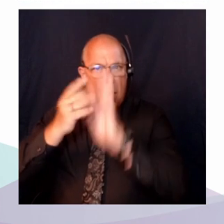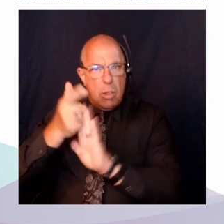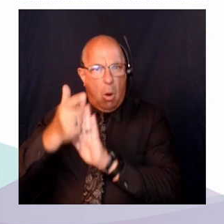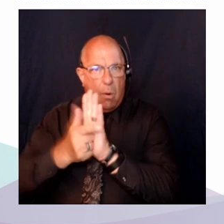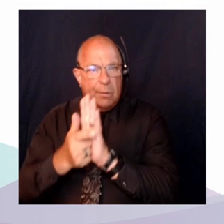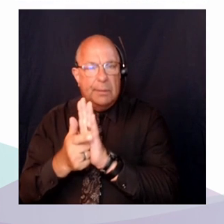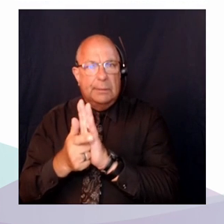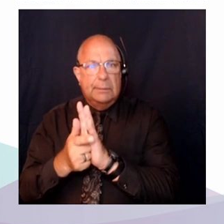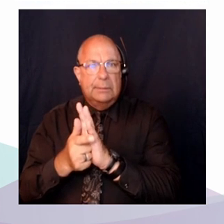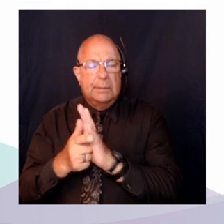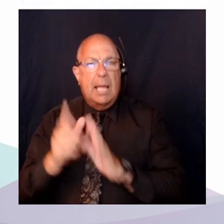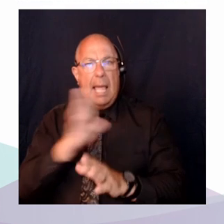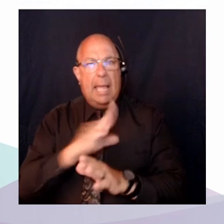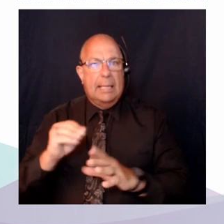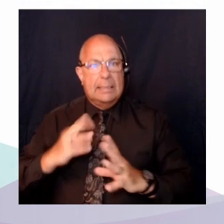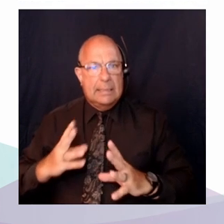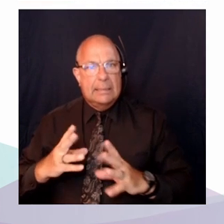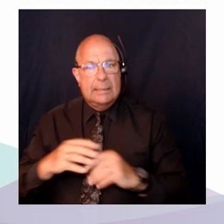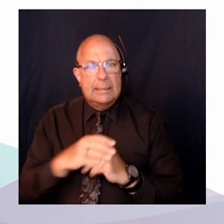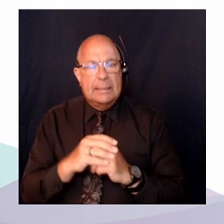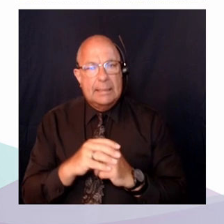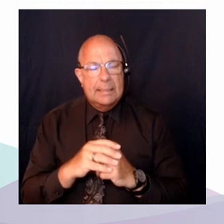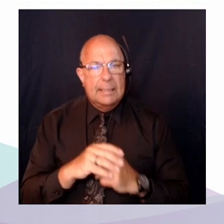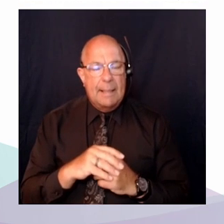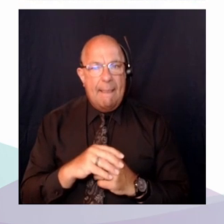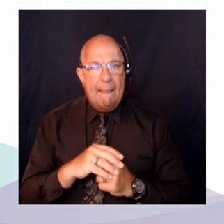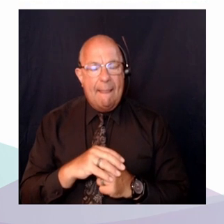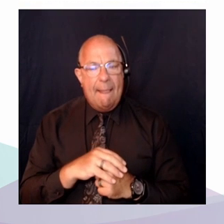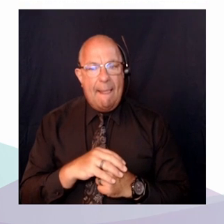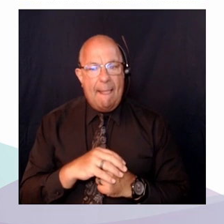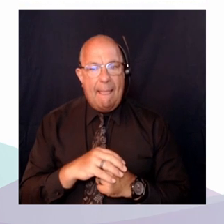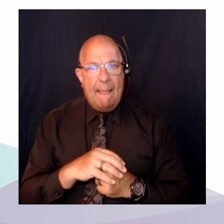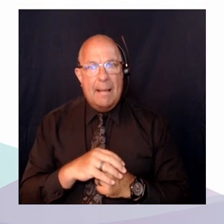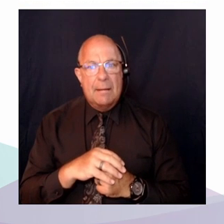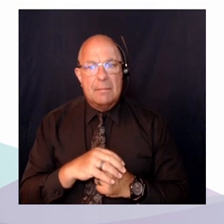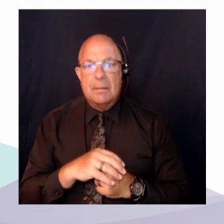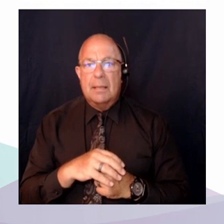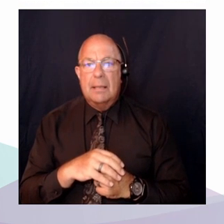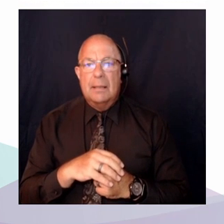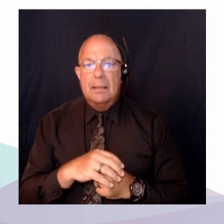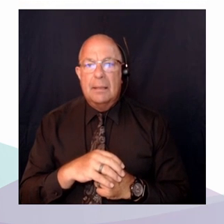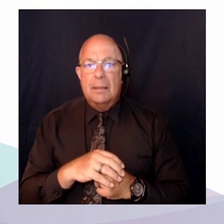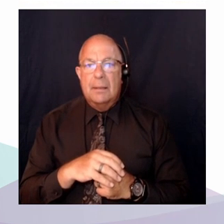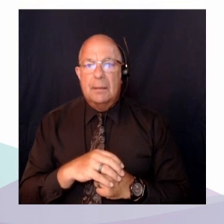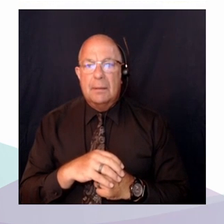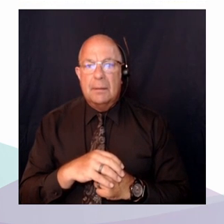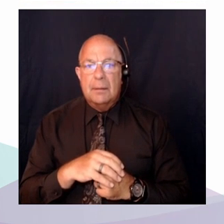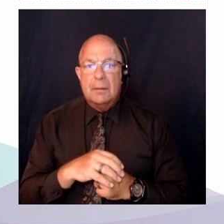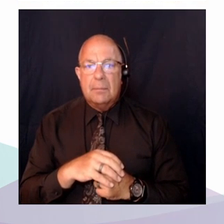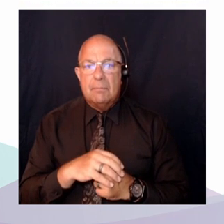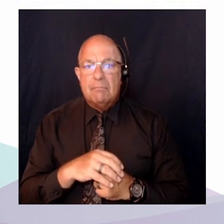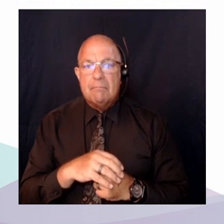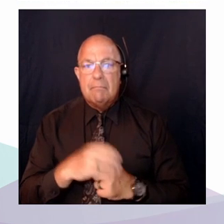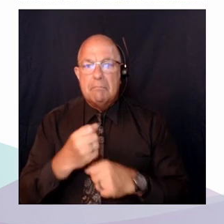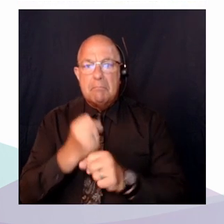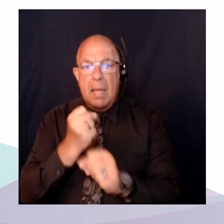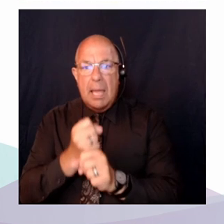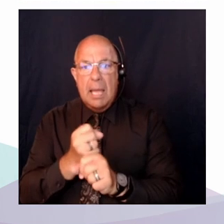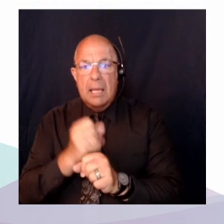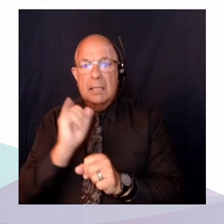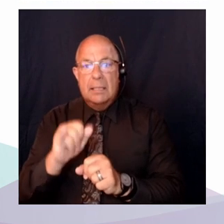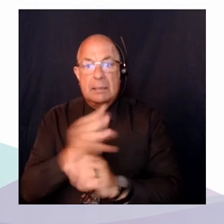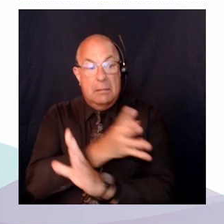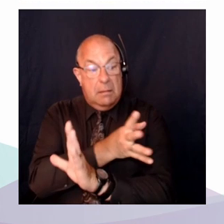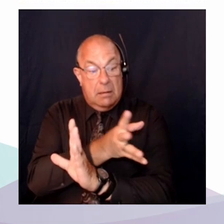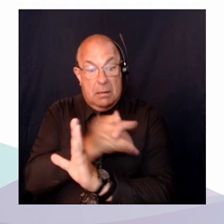appels, les appels qui portent sur les droits économiques et sociaux. À ce jour, on observe une fermeture des tribunaux supérieurs